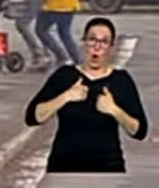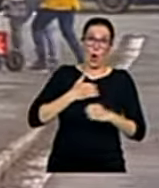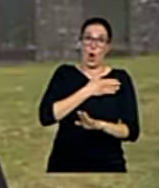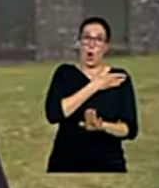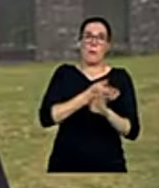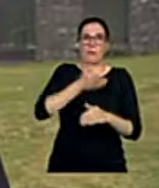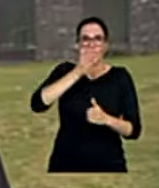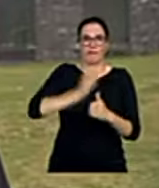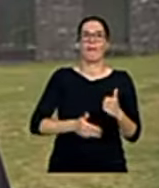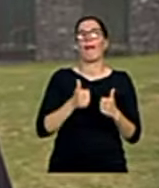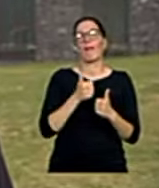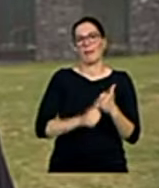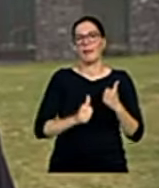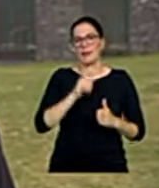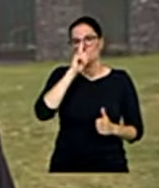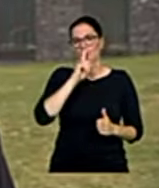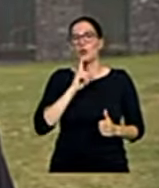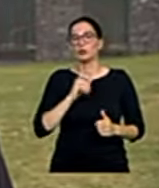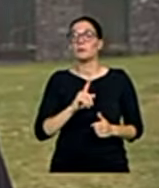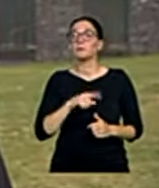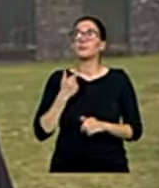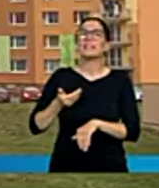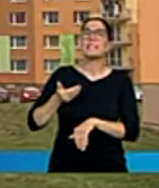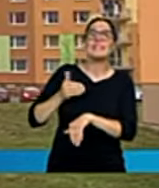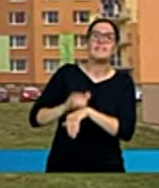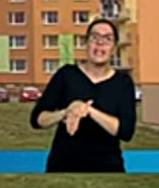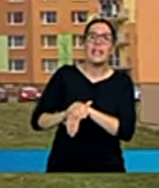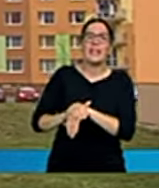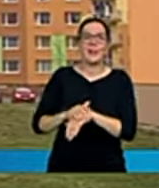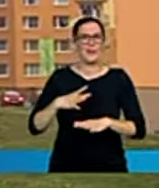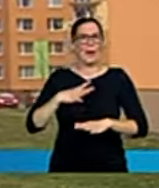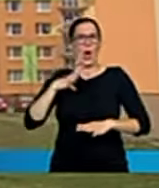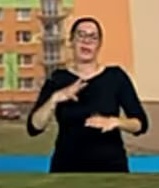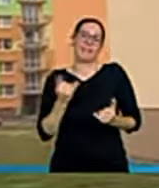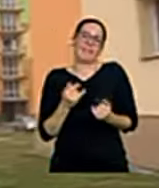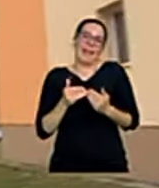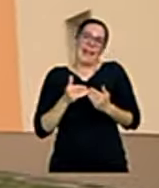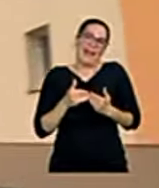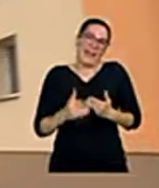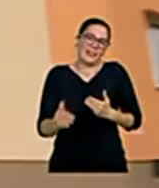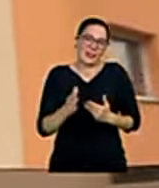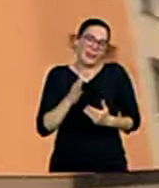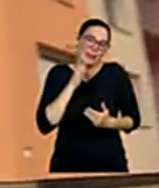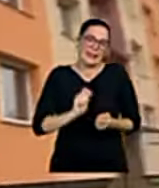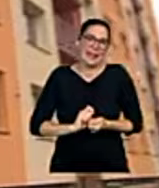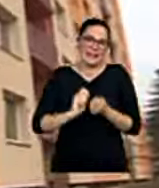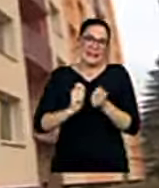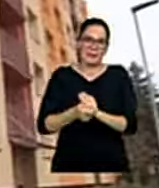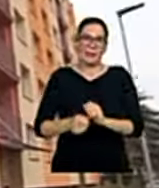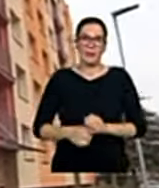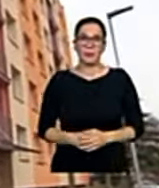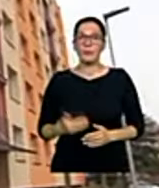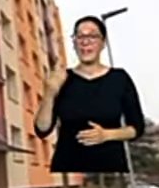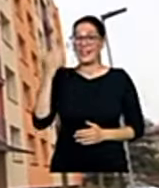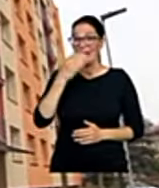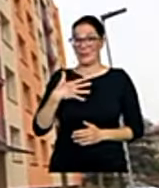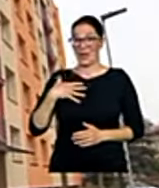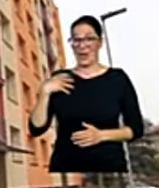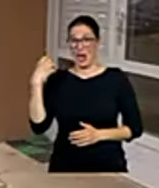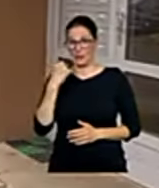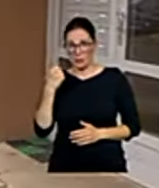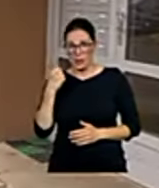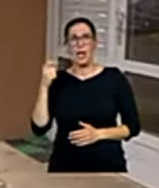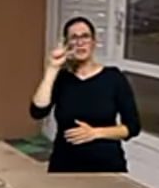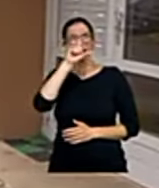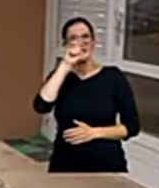hodiny. Jsme zvyklí na komfort a teď si budeme muset malinko ubrat. Na teplné hospodářství je v mezi městí napojena více